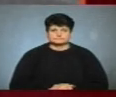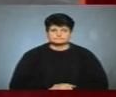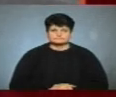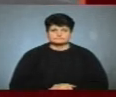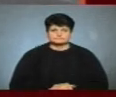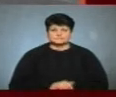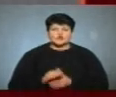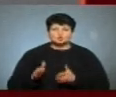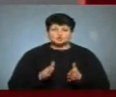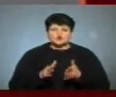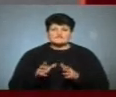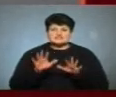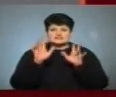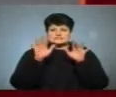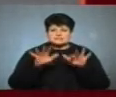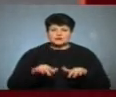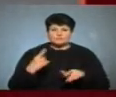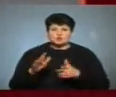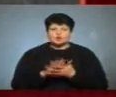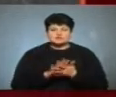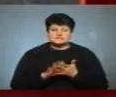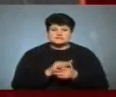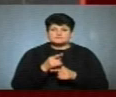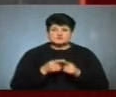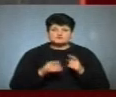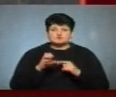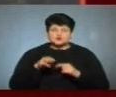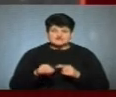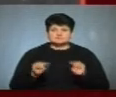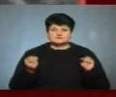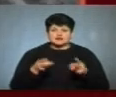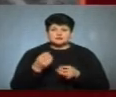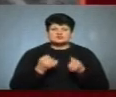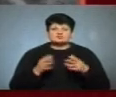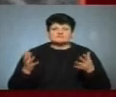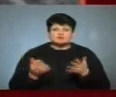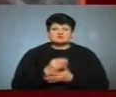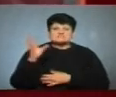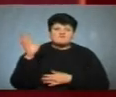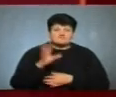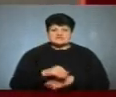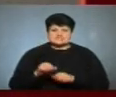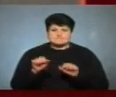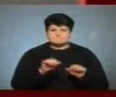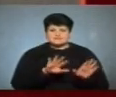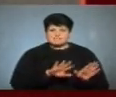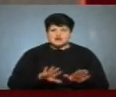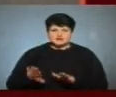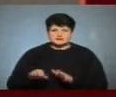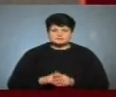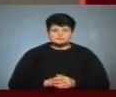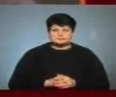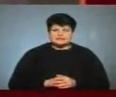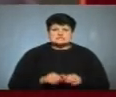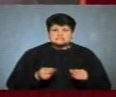Дороги від снігу. В області розчищали пів сотні спецмашин. Чи вдалося все прибрати? Спалах